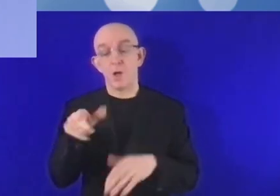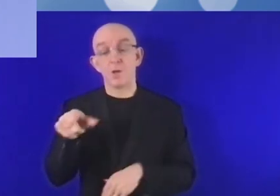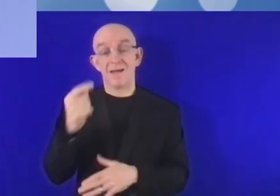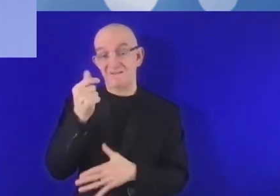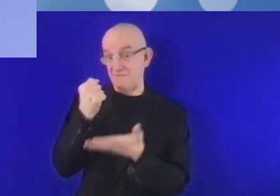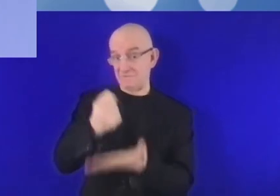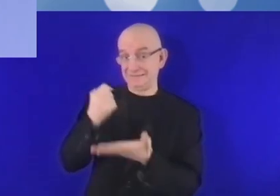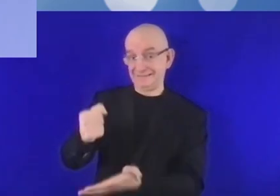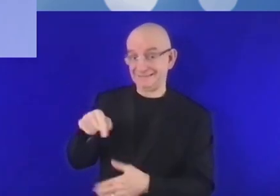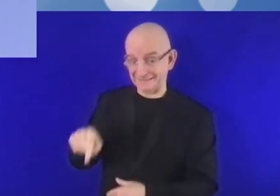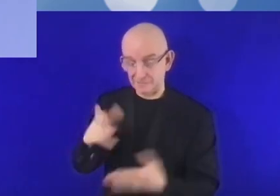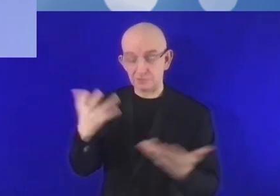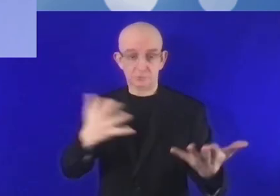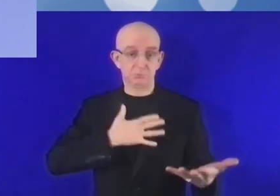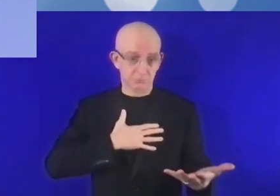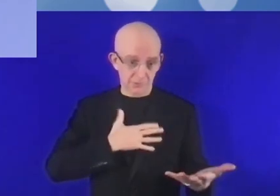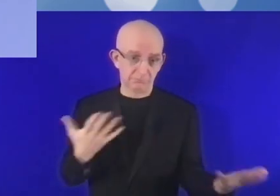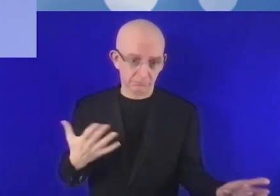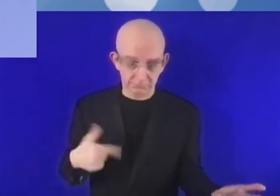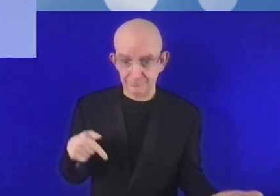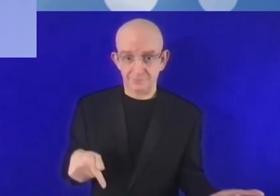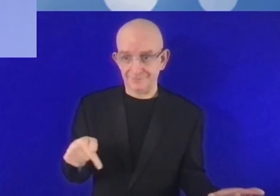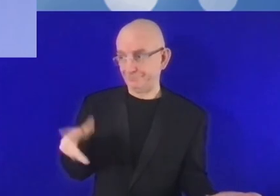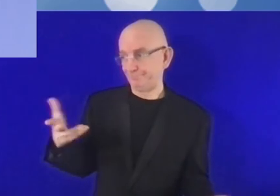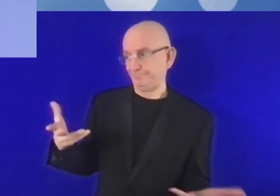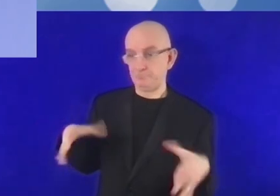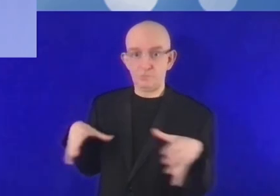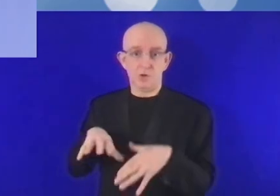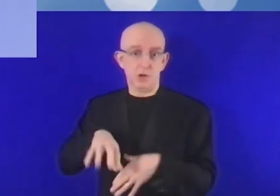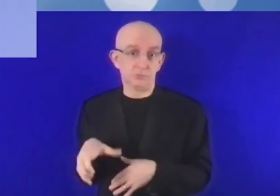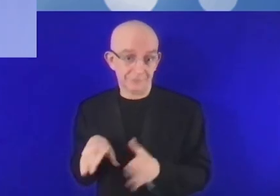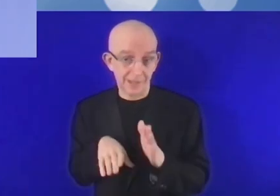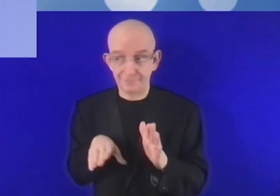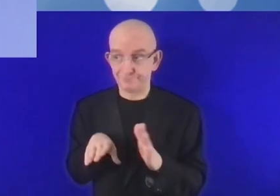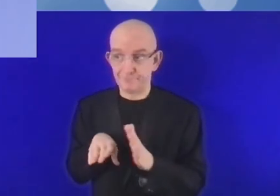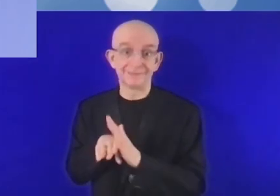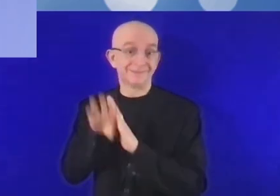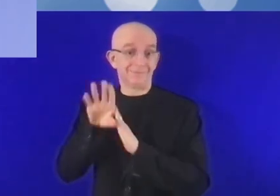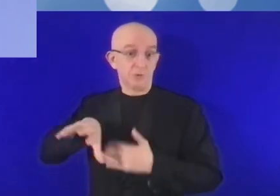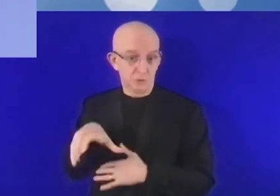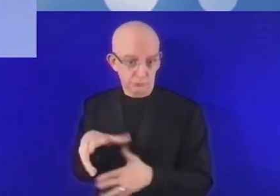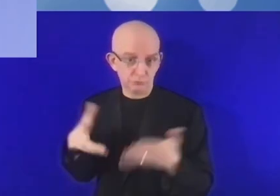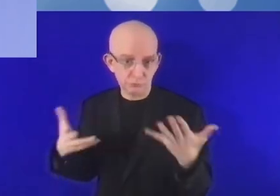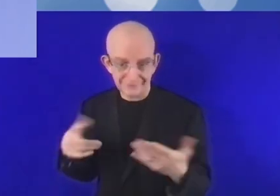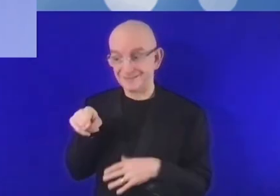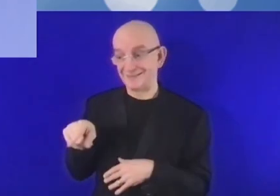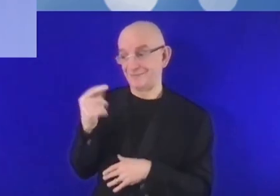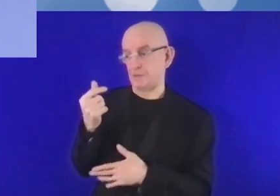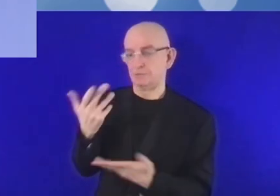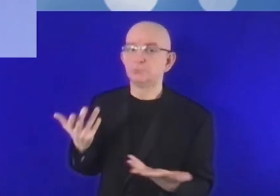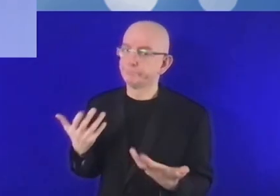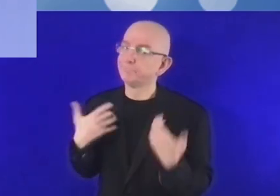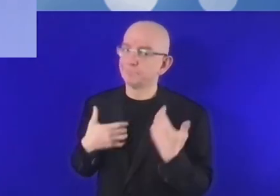Alors, pour ce qui est du financement, bien sûr, moi, je viens d'un pays en développement, donc vous savez, le financement,'est pour nous, c'est particulièrement important et c'est un sujet que